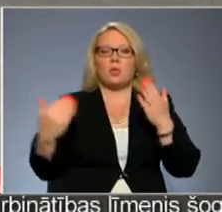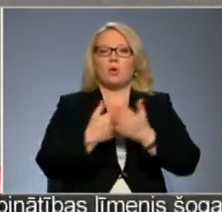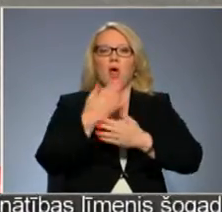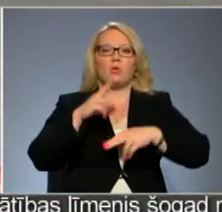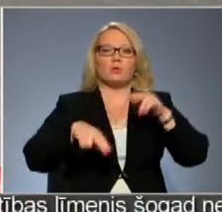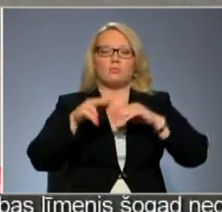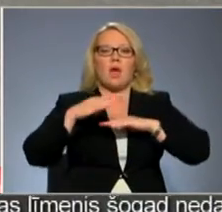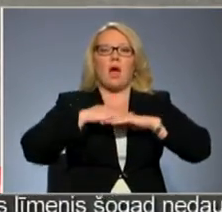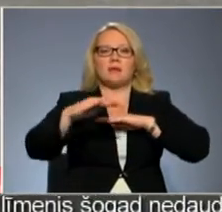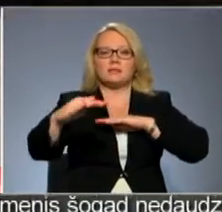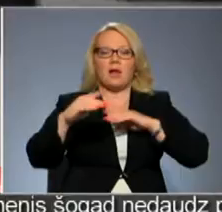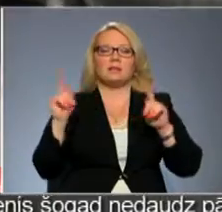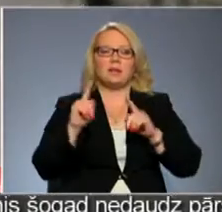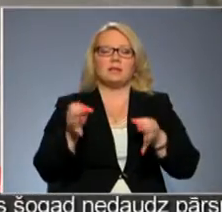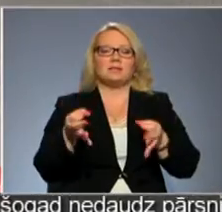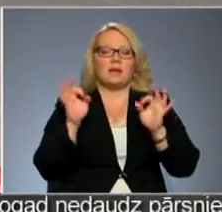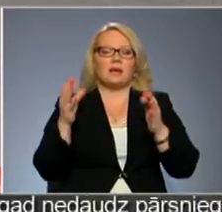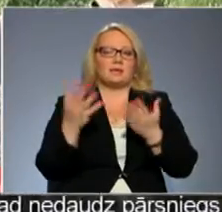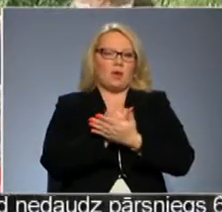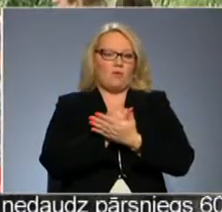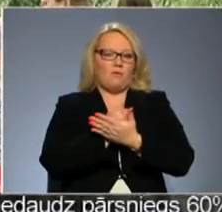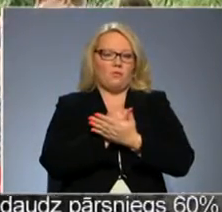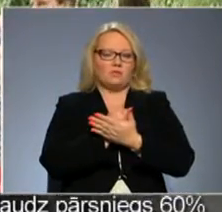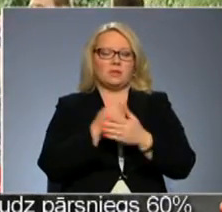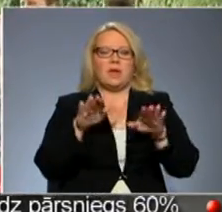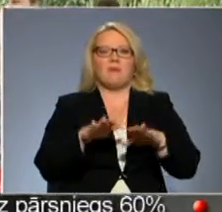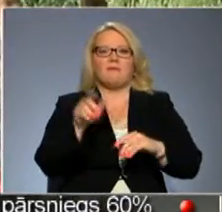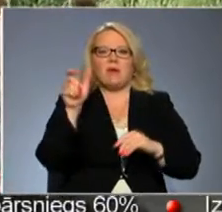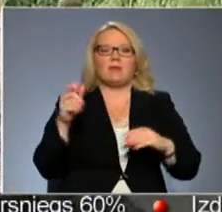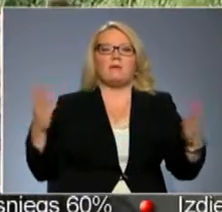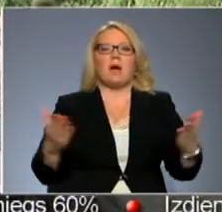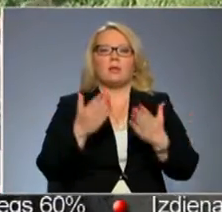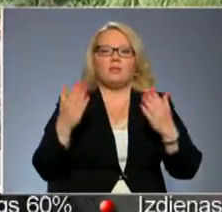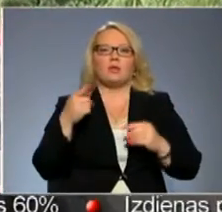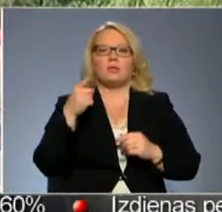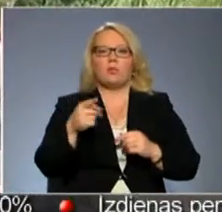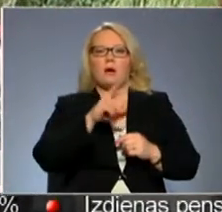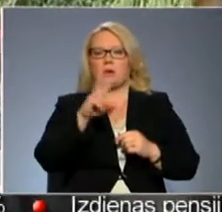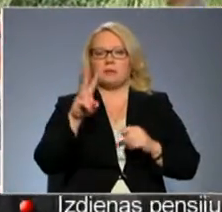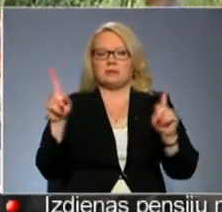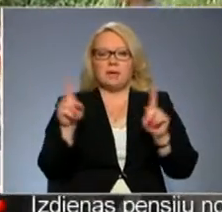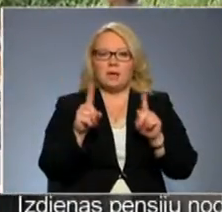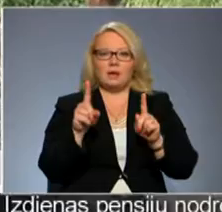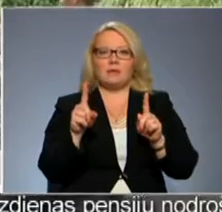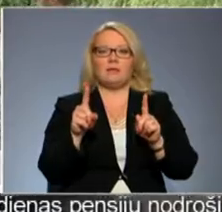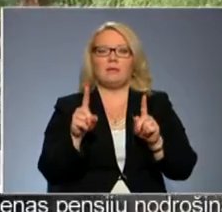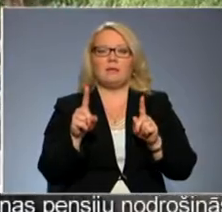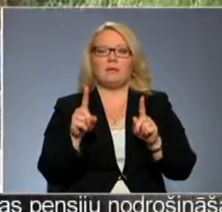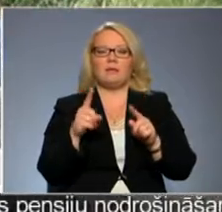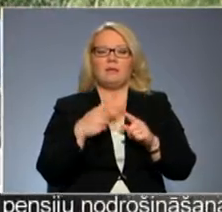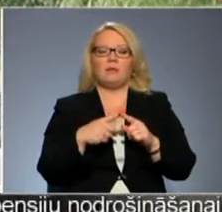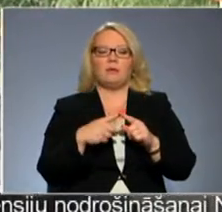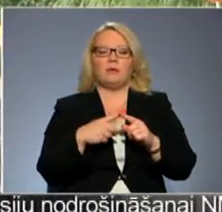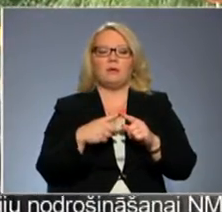uzbūvētais asvalta ceļš ir būtisks ieguvums. Kaut vai vietējiem atvieglo jau rosīties to, kas ir. Kaut vai